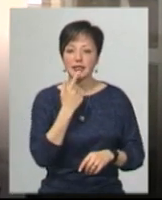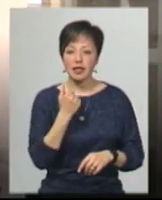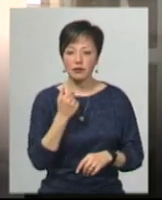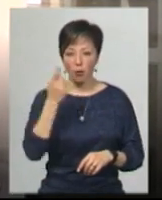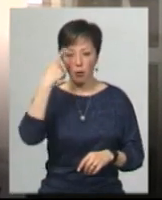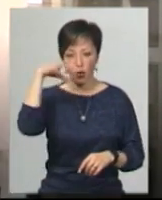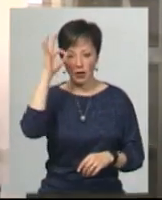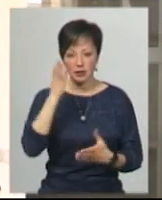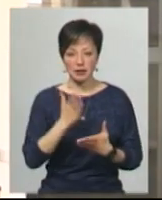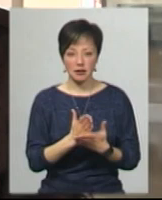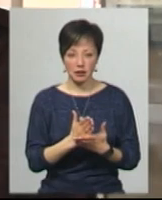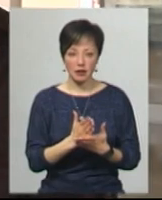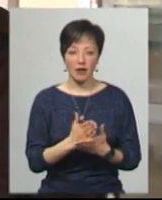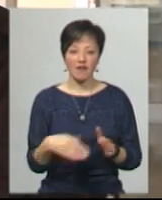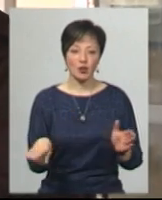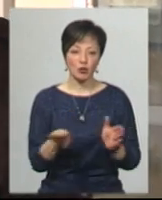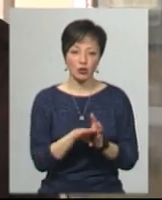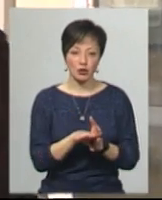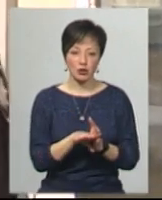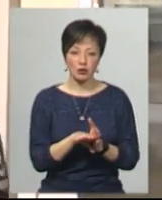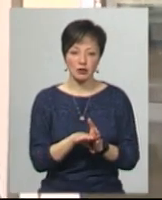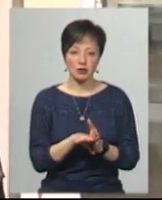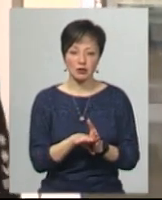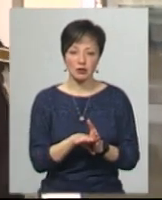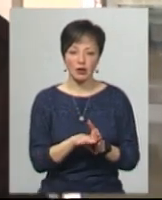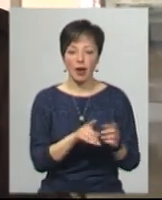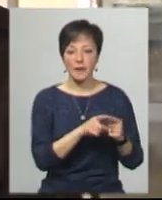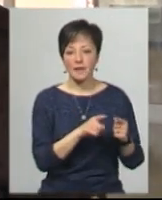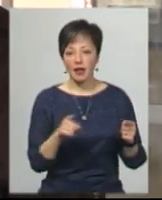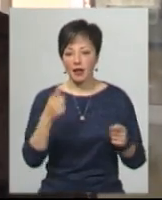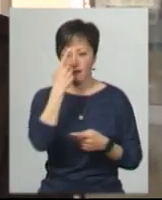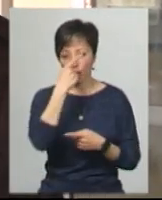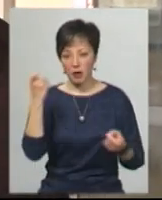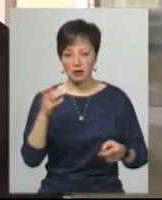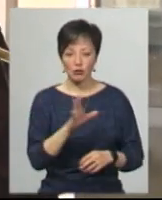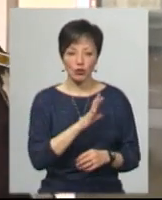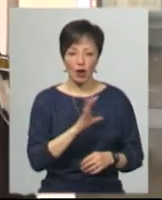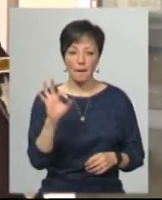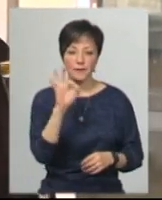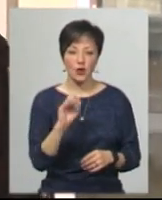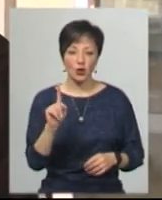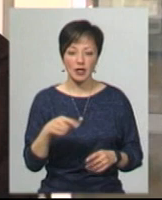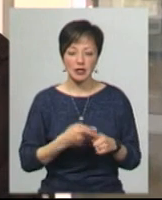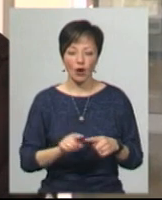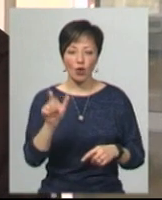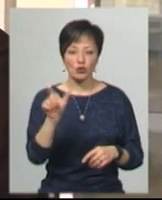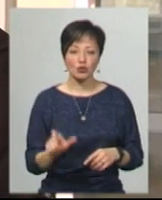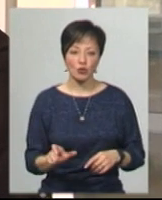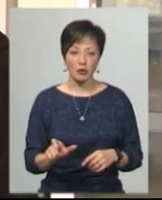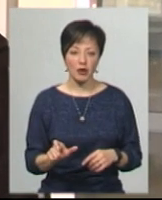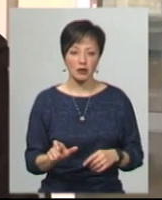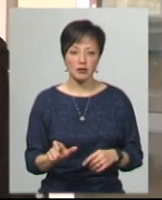даний момент він знаходиться в черговій відпустці. З головного поліції до нас не надходила інформація про те, що дана особа звільнена з